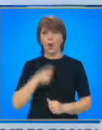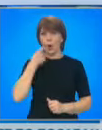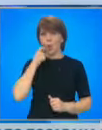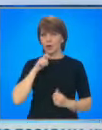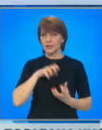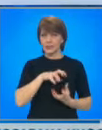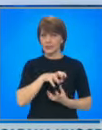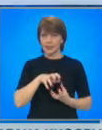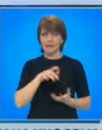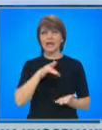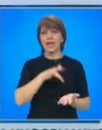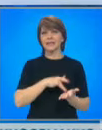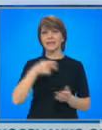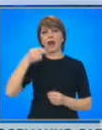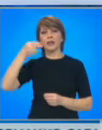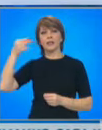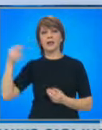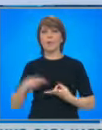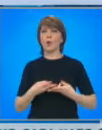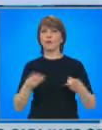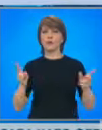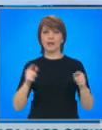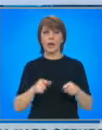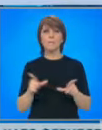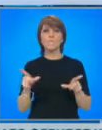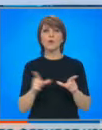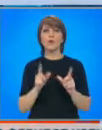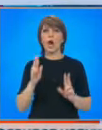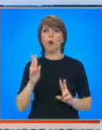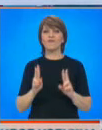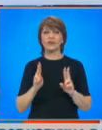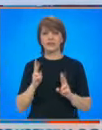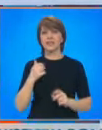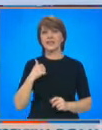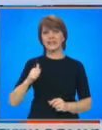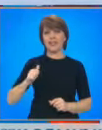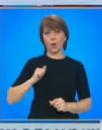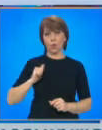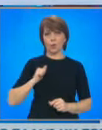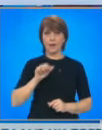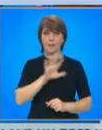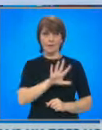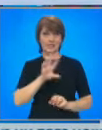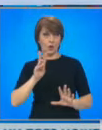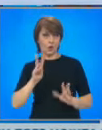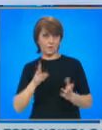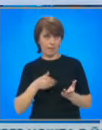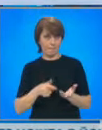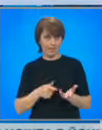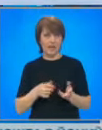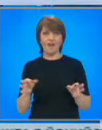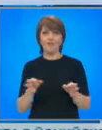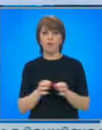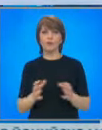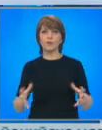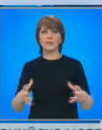Украинската криза е централна тема на откритата днес Мюнхенска конференция по сигурността. За 58-ми път форумът събира